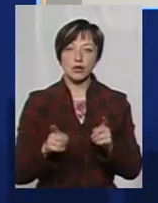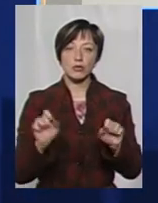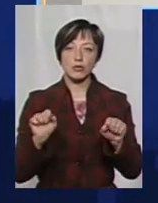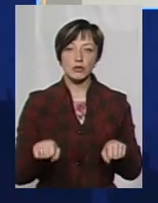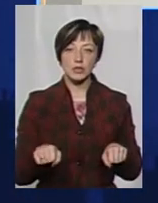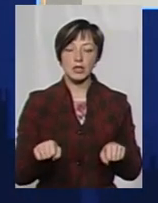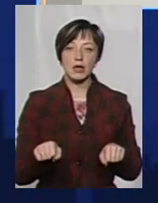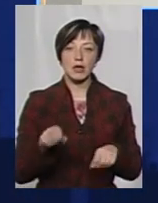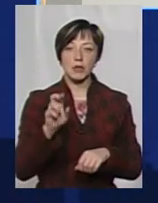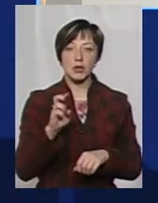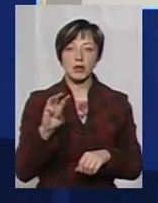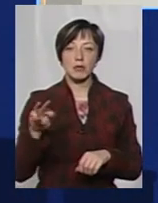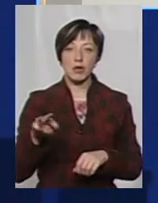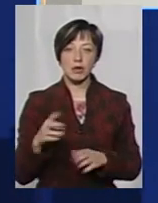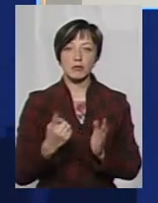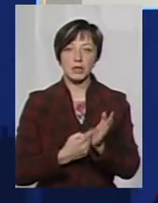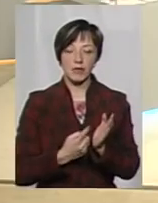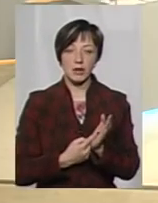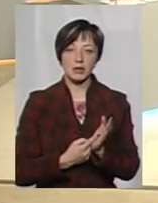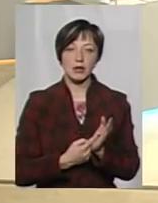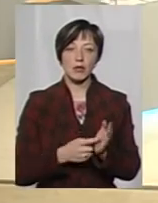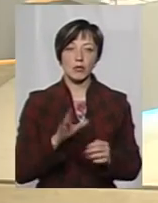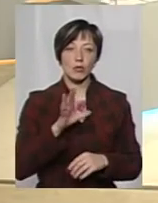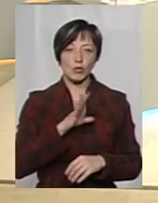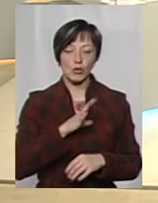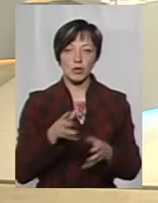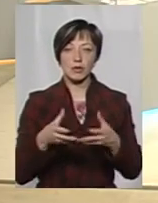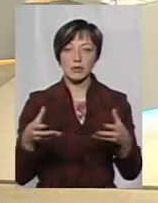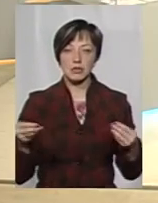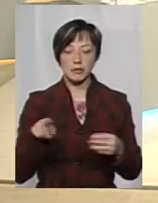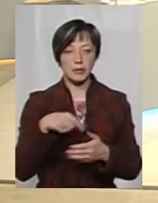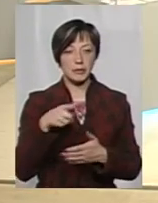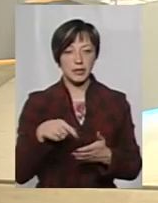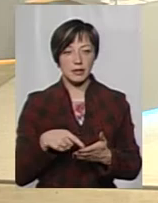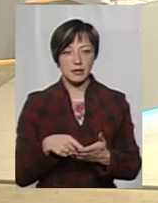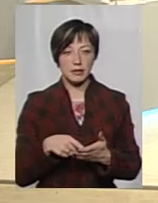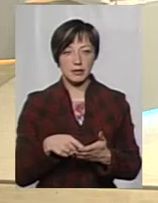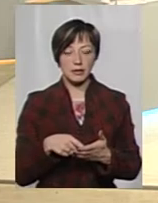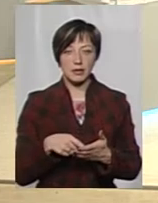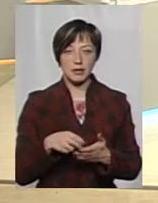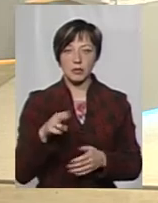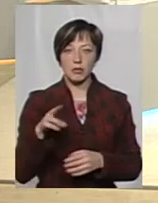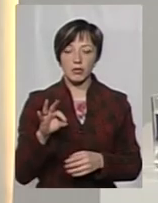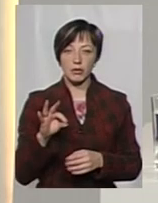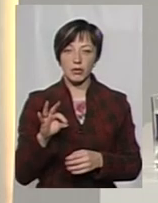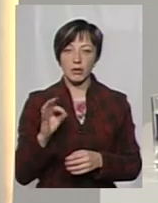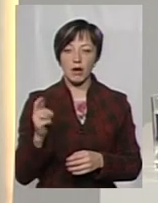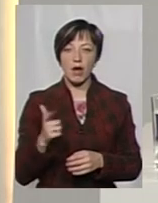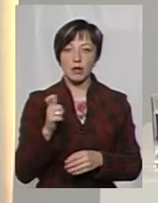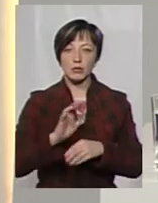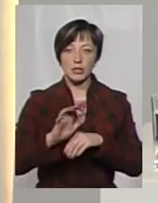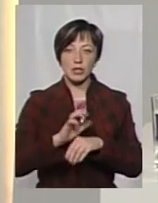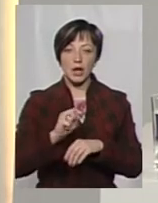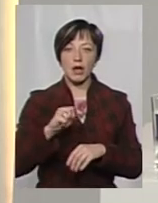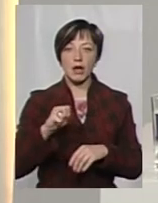що, Богдан Виколаївич підтвердив, було навесні питання по так само газопостачанню,